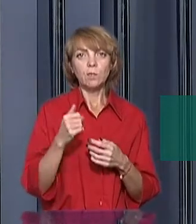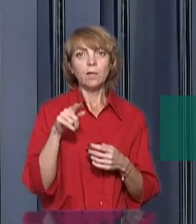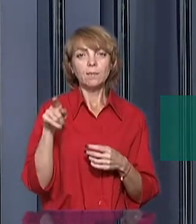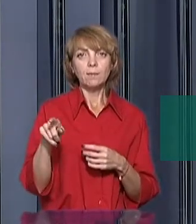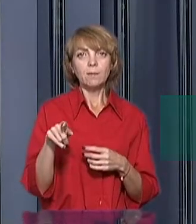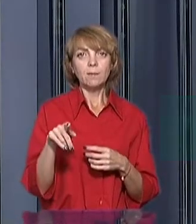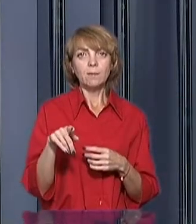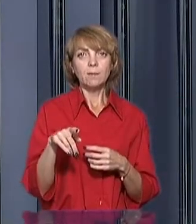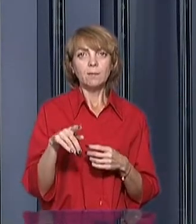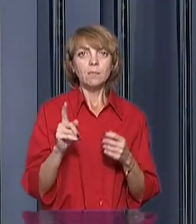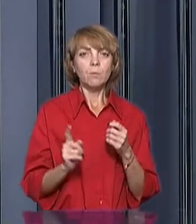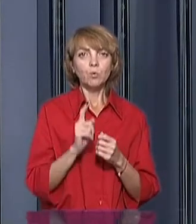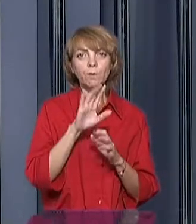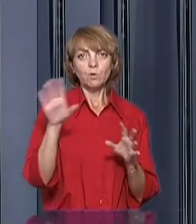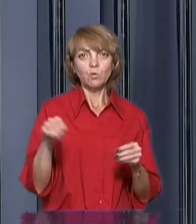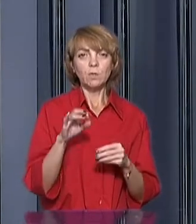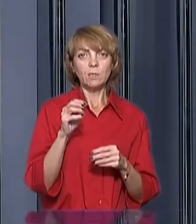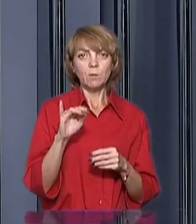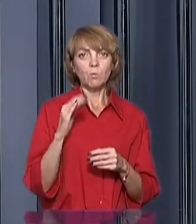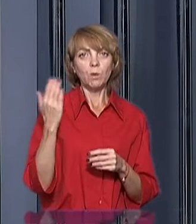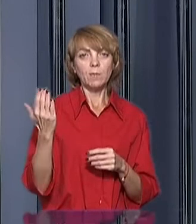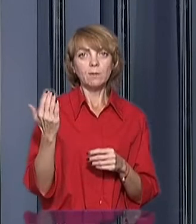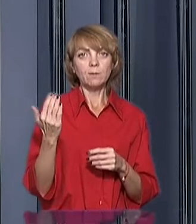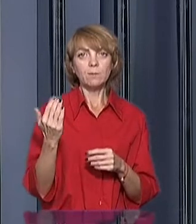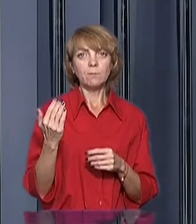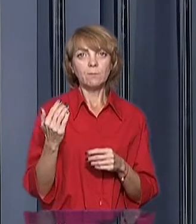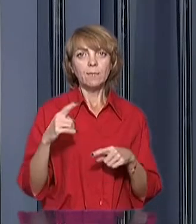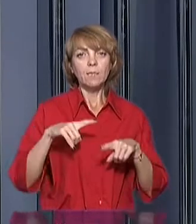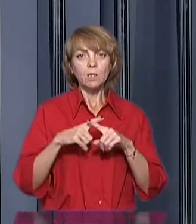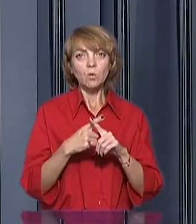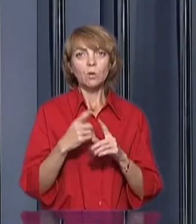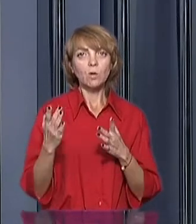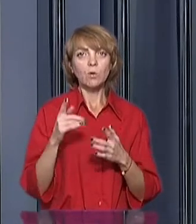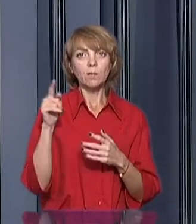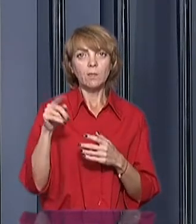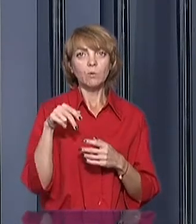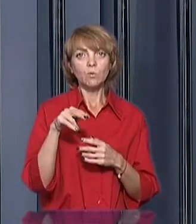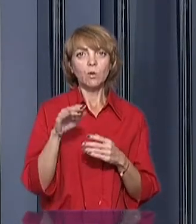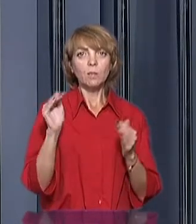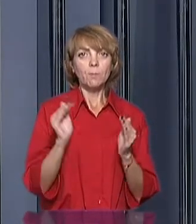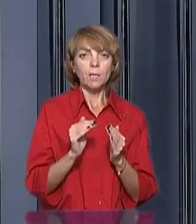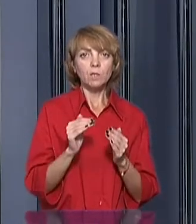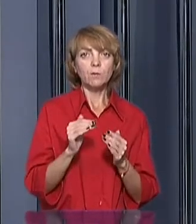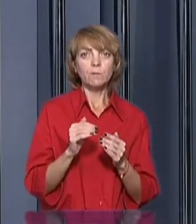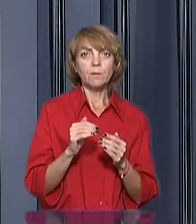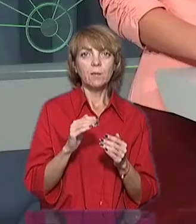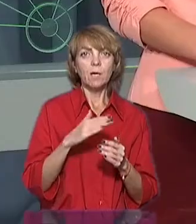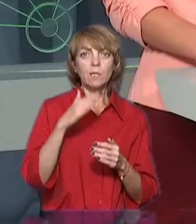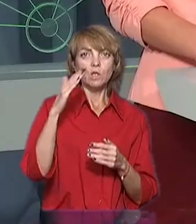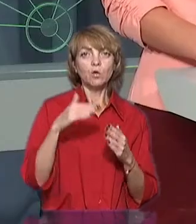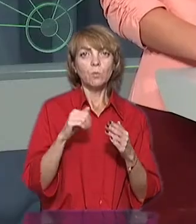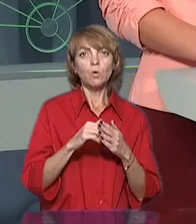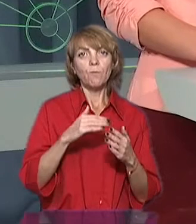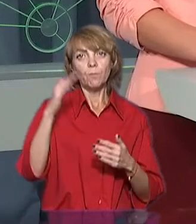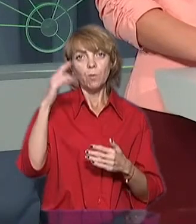запустять всю систему по їх технології, які йдуть от меньшого етажності дому до